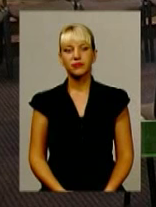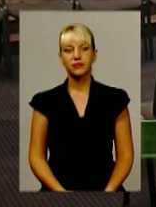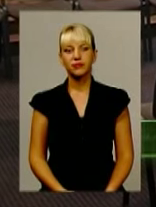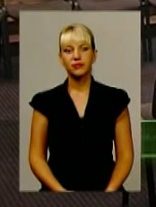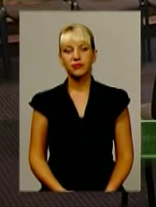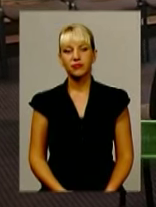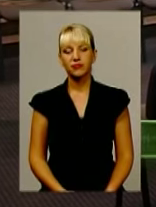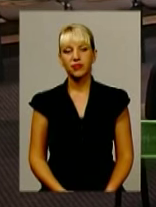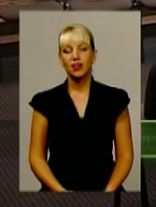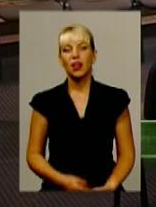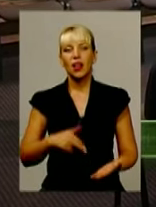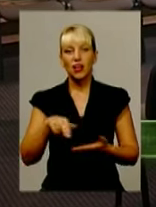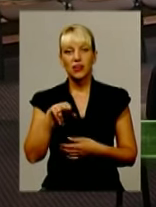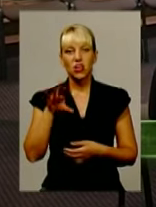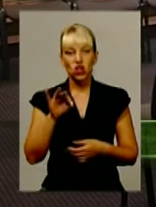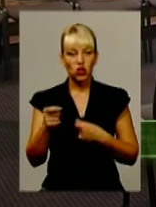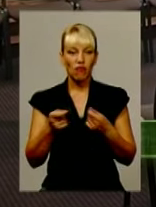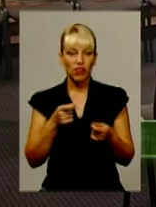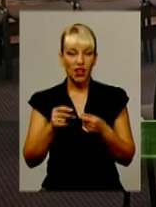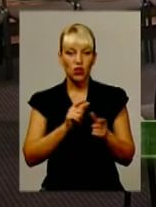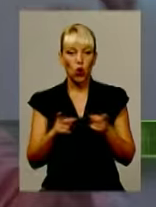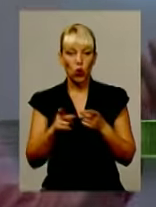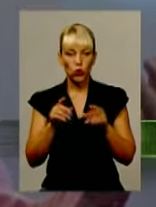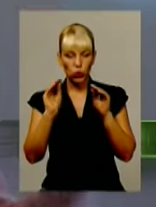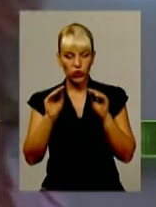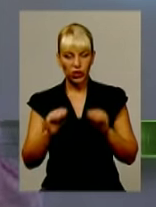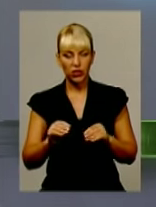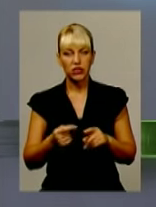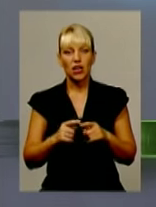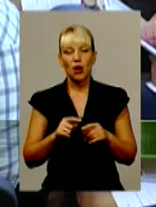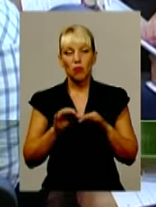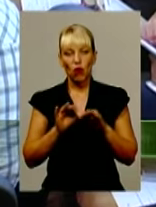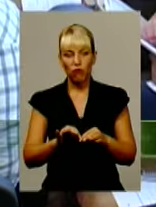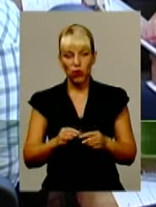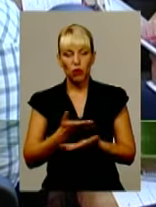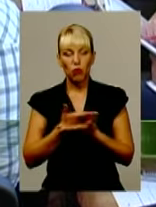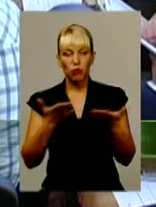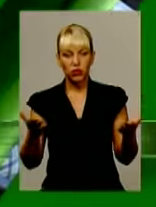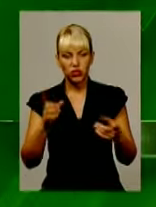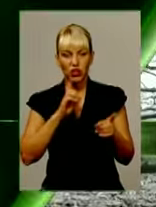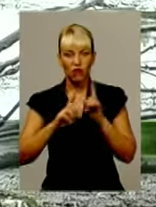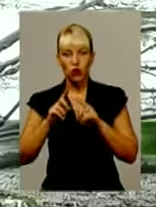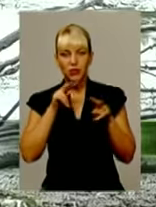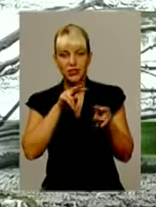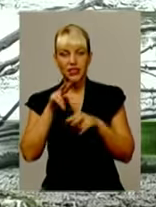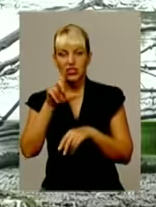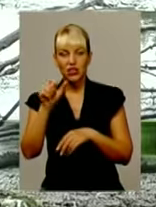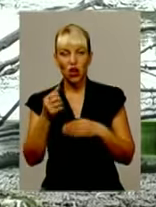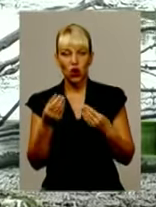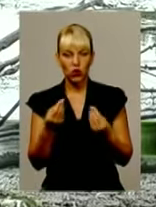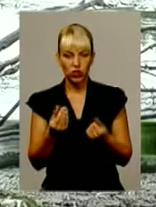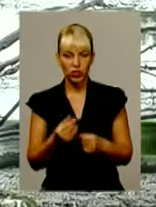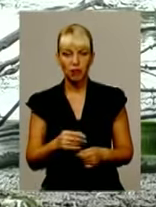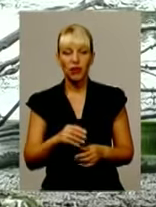Йдеш до влади – готуй декларацію. Активісти громадського руху чесно провели публічний форум «Стеж за грошима». Рибне кладовище у